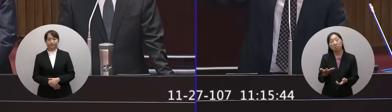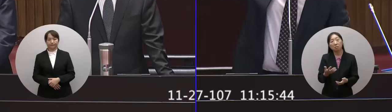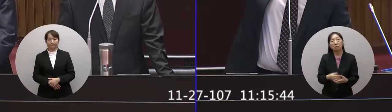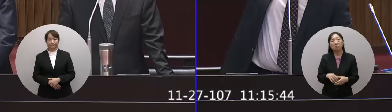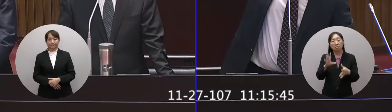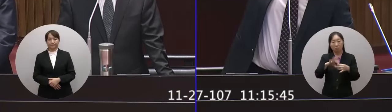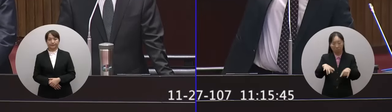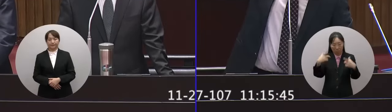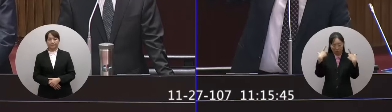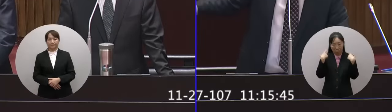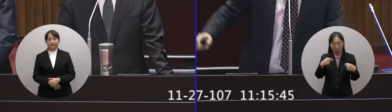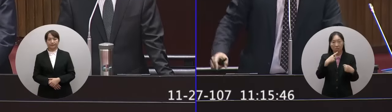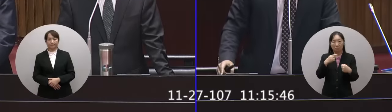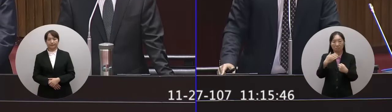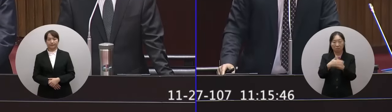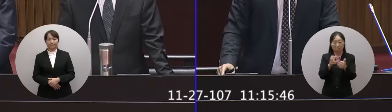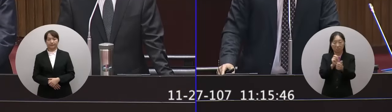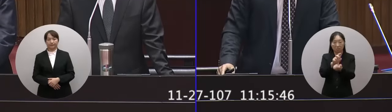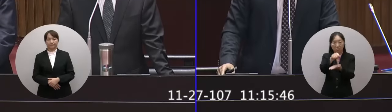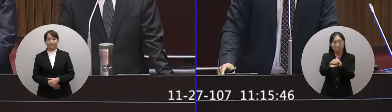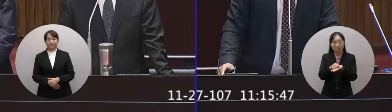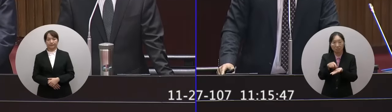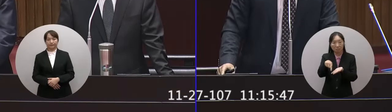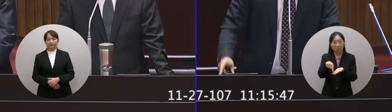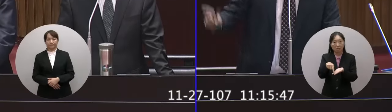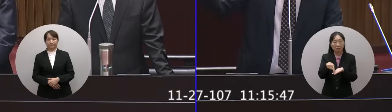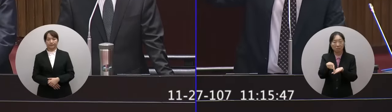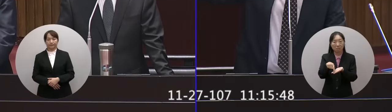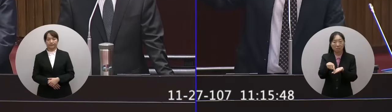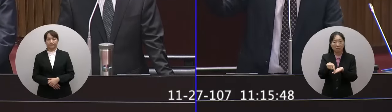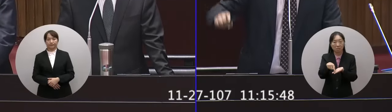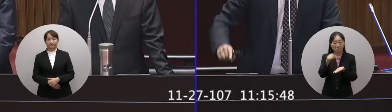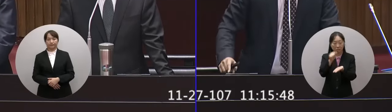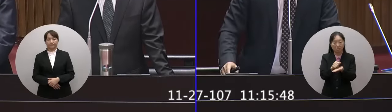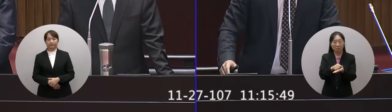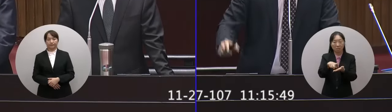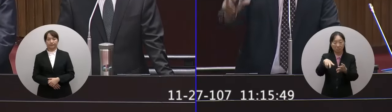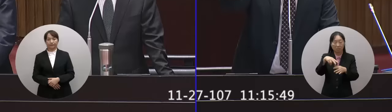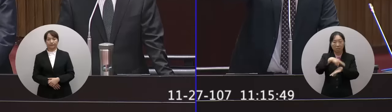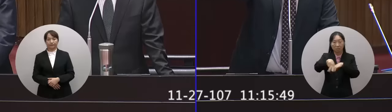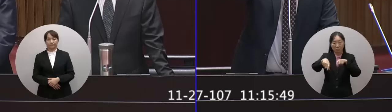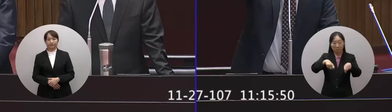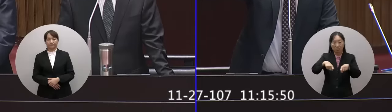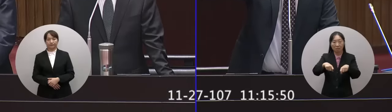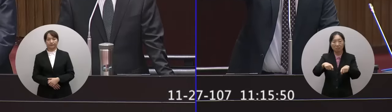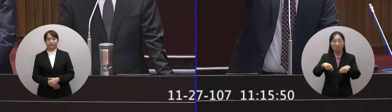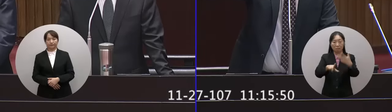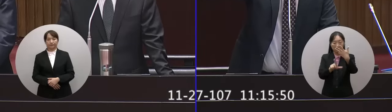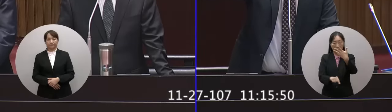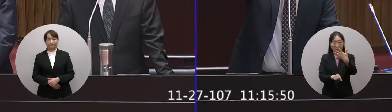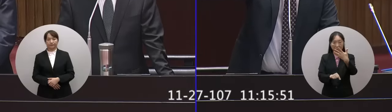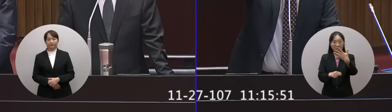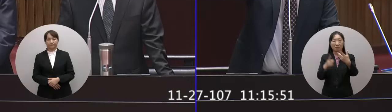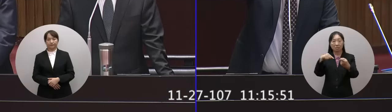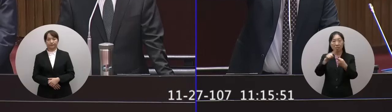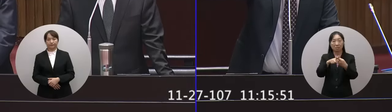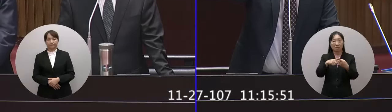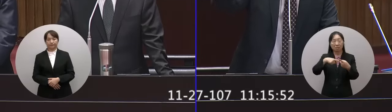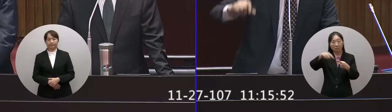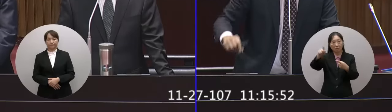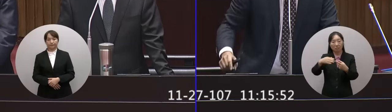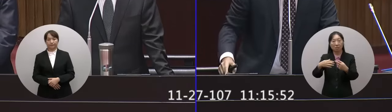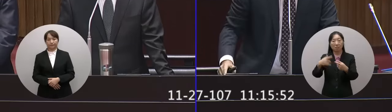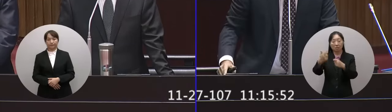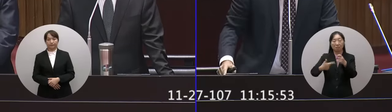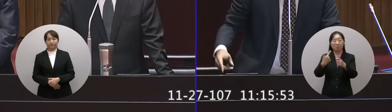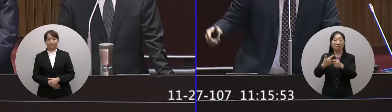因為在本來他們的維修紀錄裡面本來在維修計畫表裡面八月要進場進行六年大